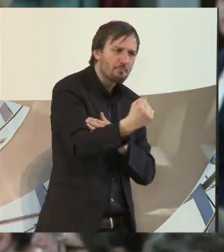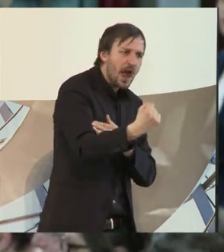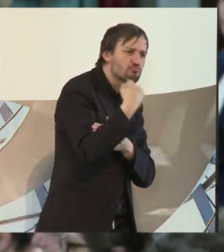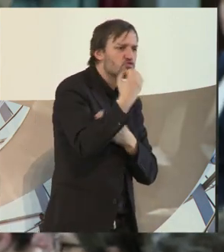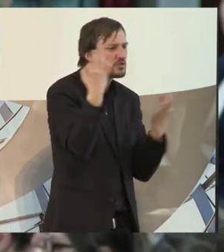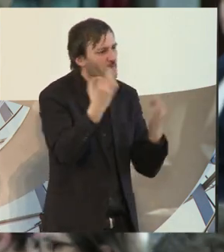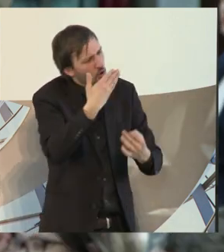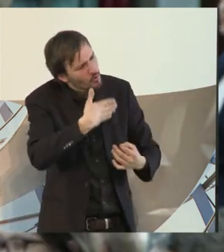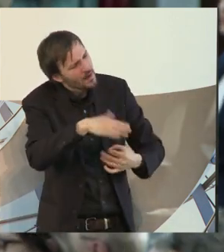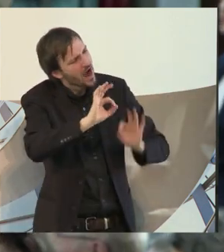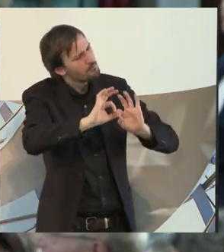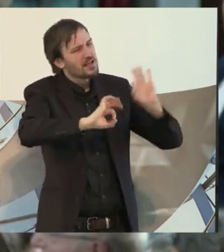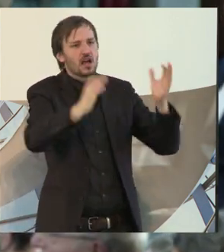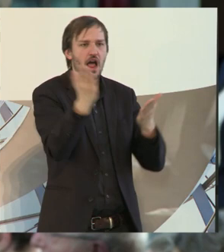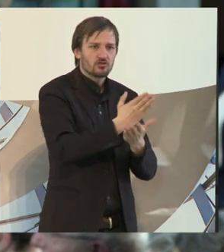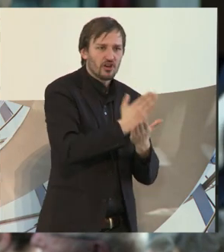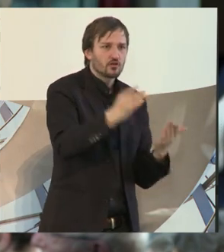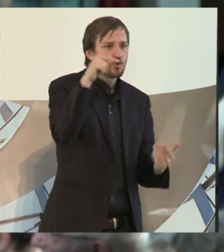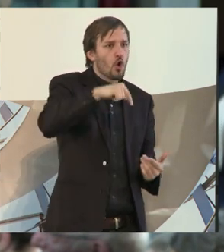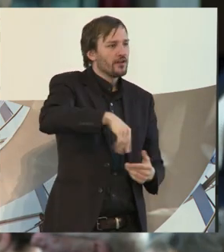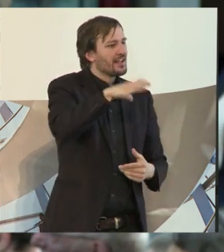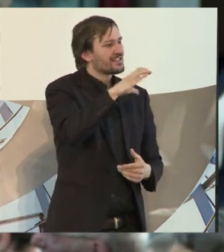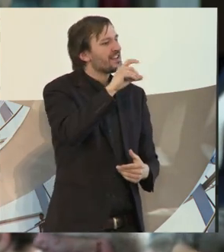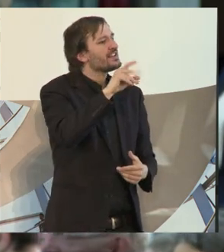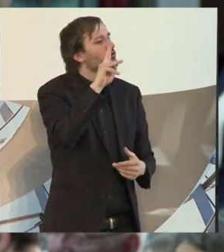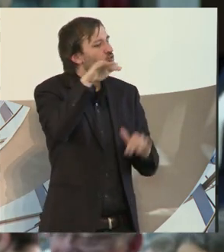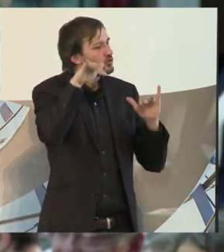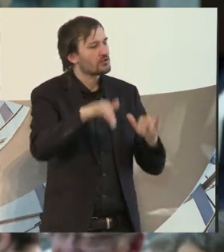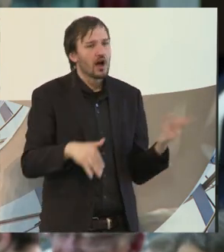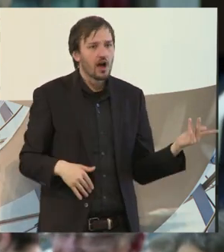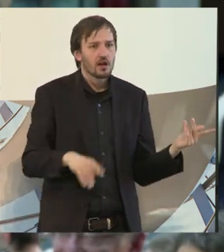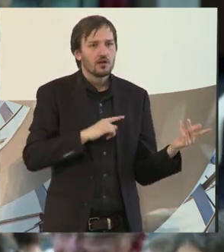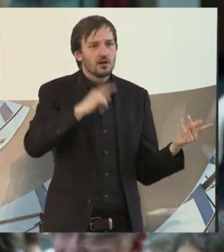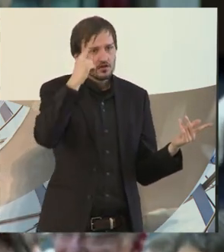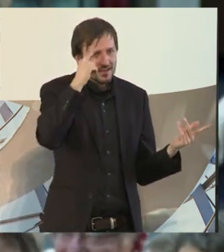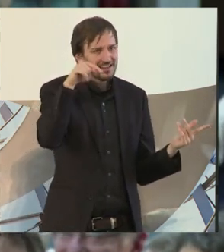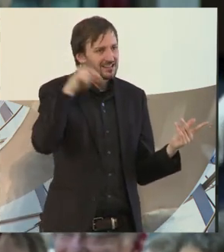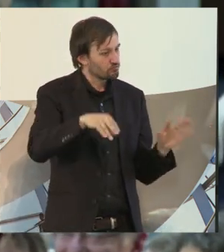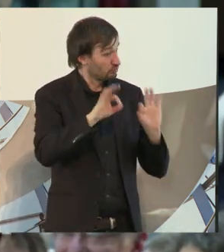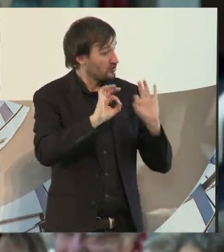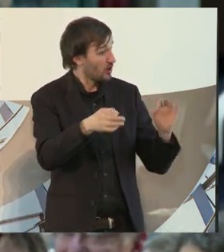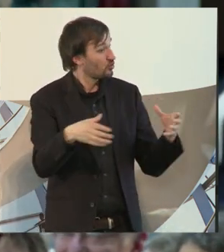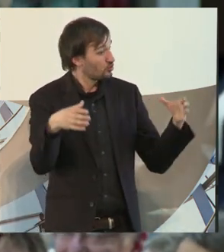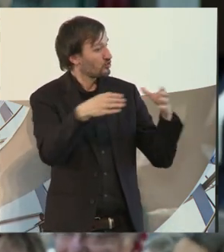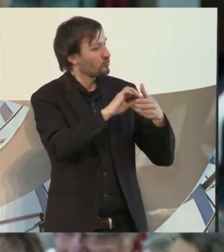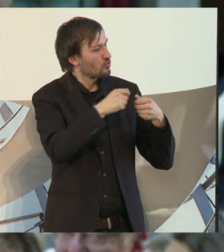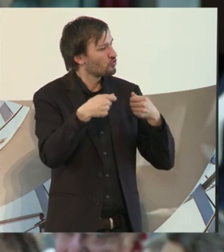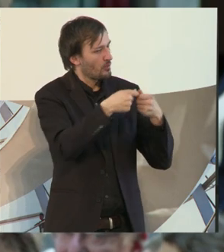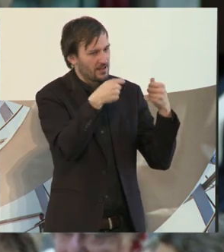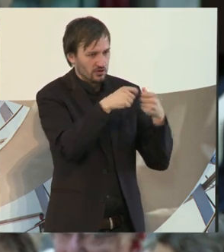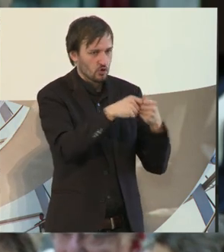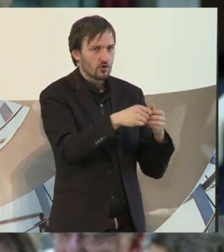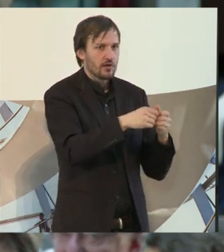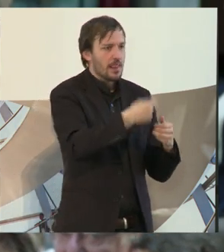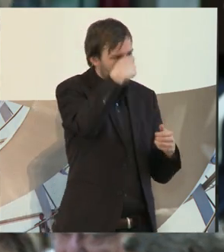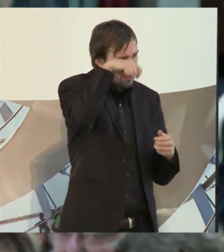entscheidungsfähige Leute. Heute ist die CDU hier vertreten. Ich denke, hier ist die richtige Kombination jetzt in der großen Koalition im